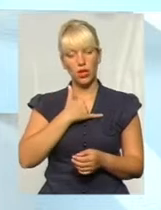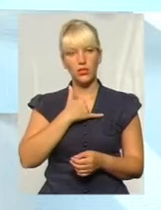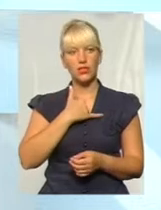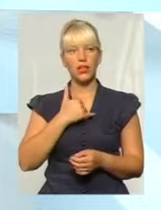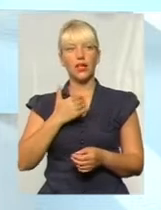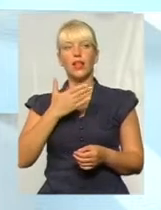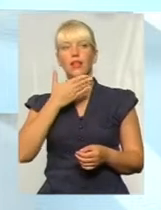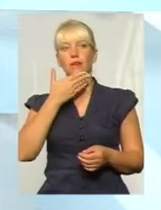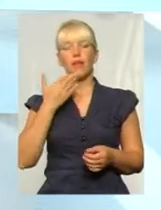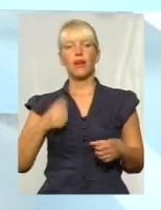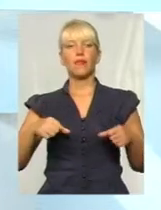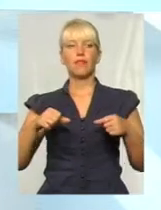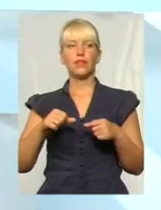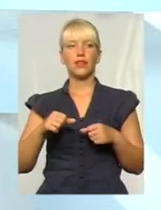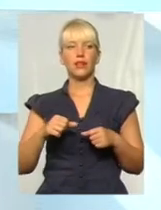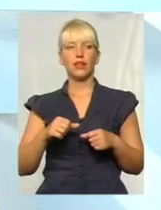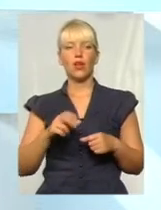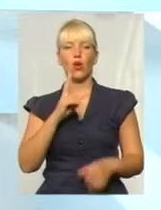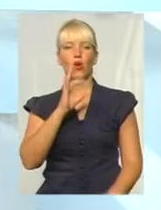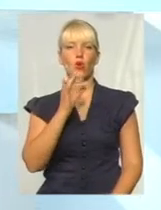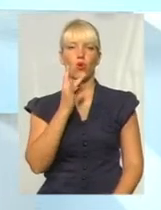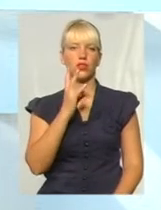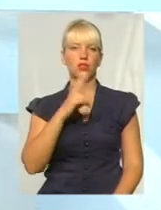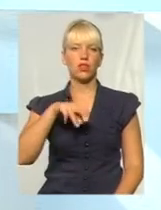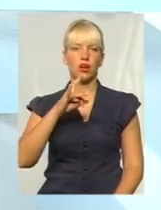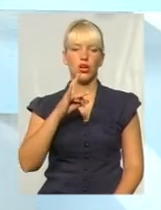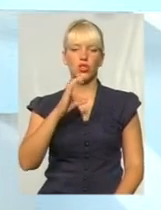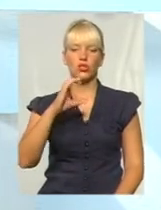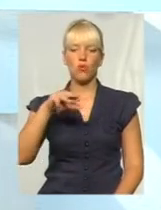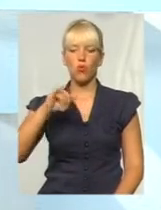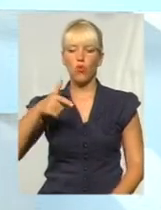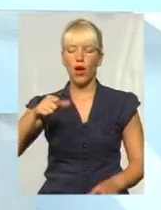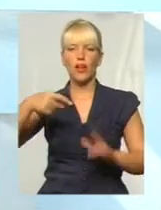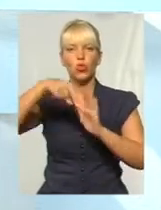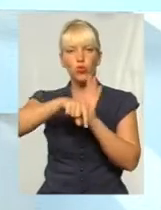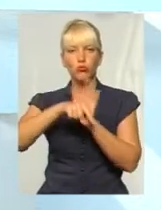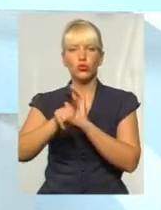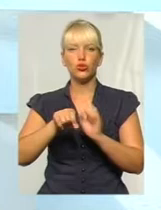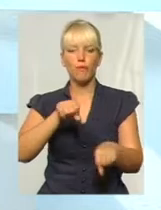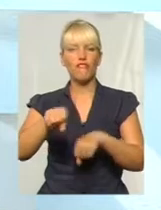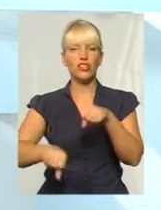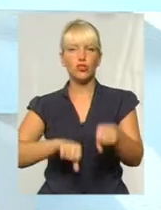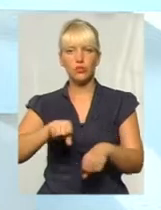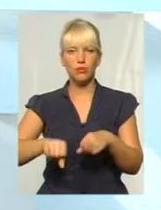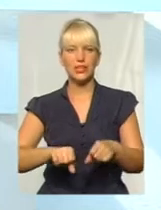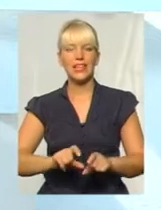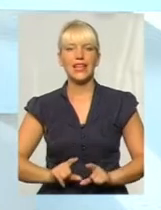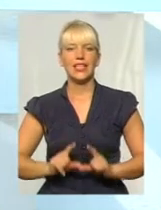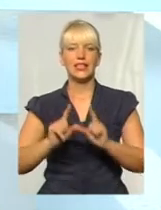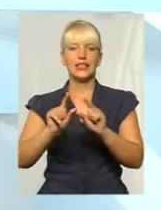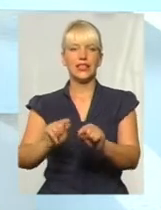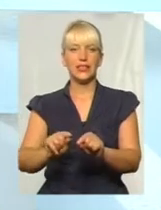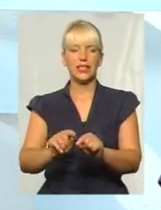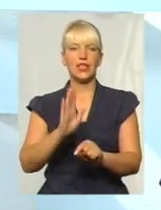напевно, нема в правилах такого, як контрсмуга. Тобто, щоб велосипедисти їхали по вулиці з